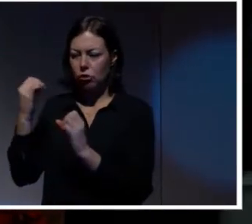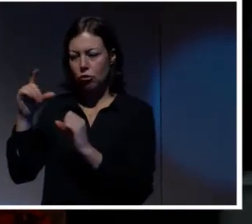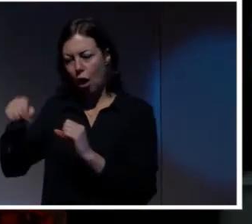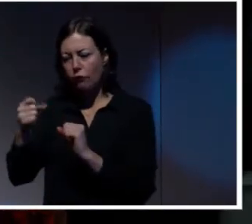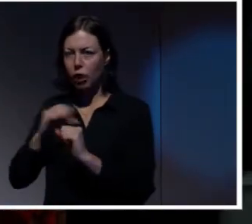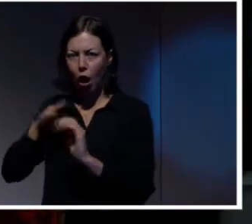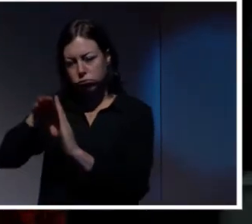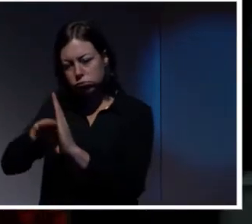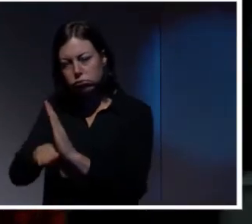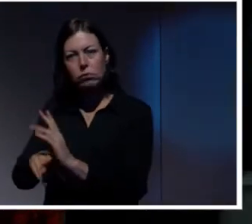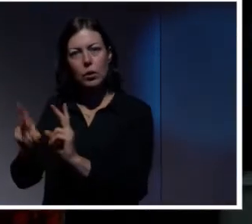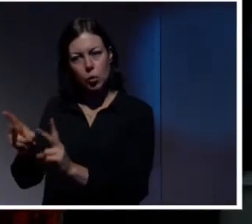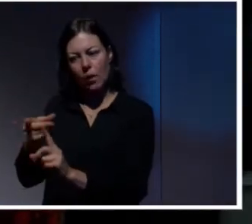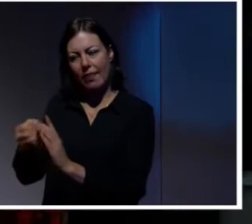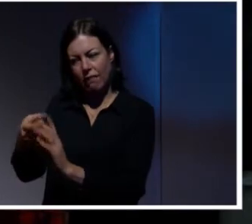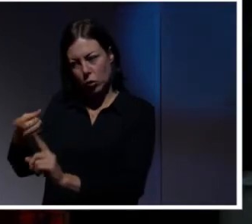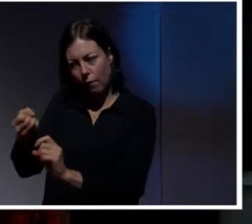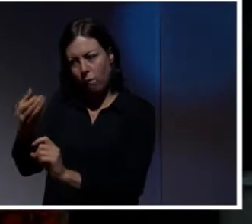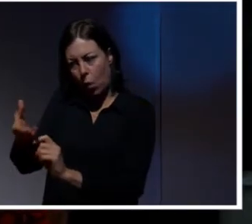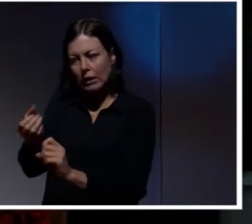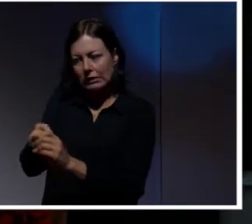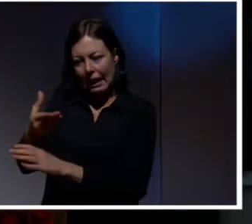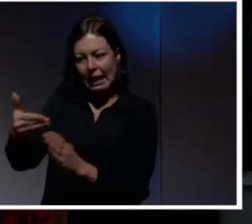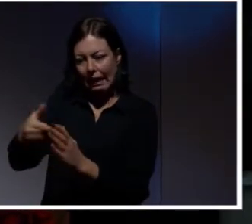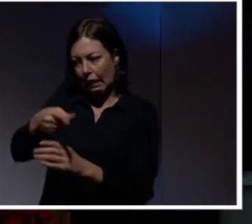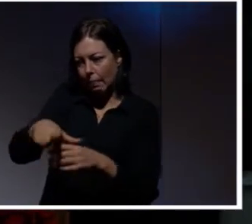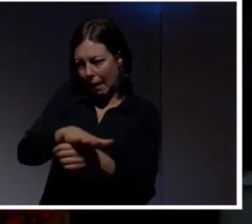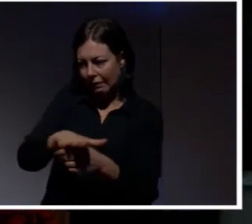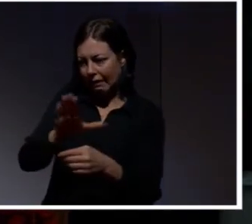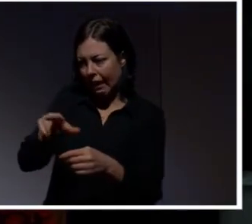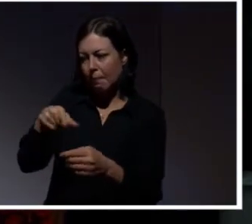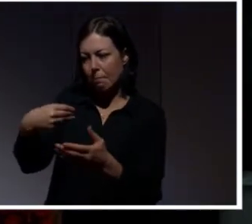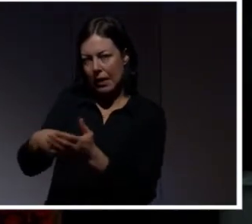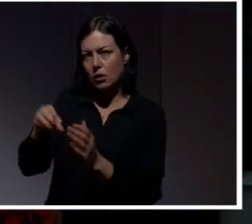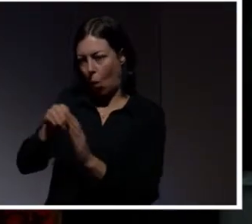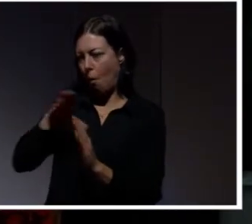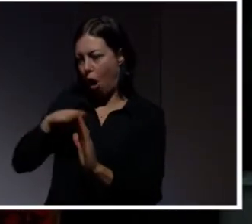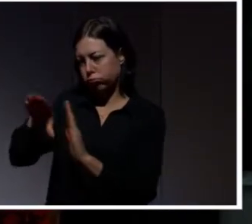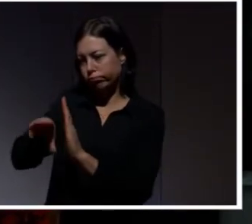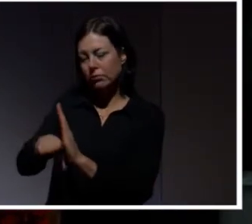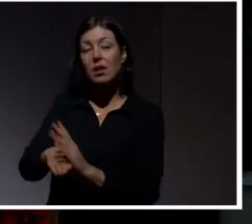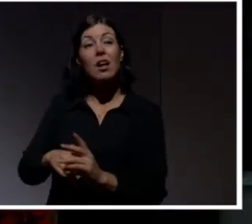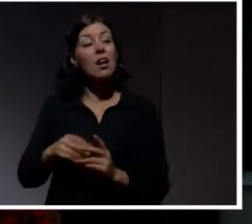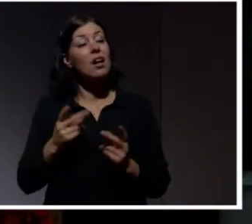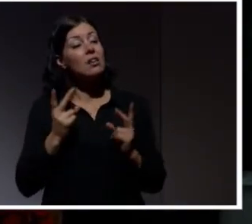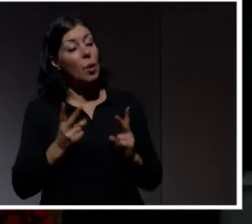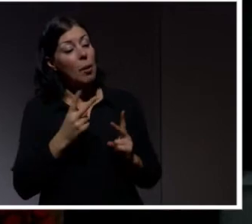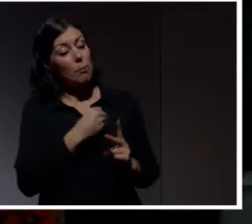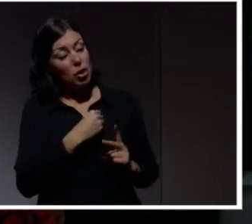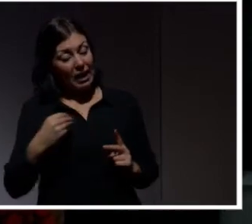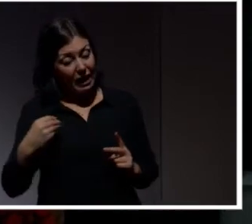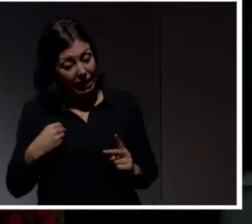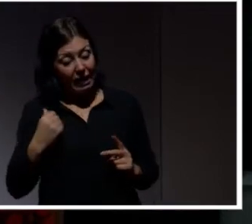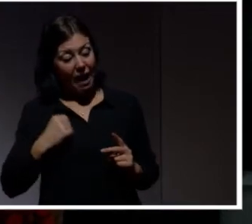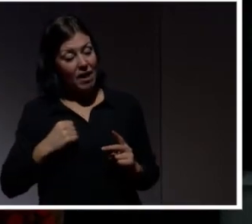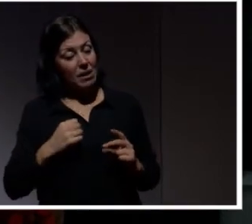det är så. Och därför får du sälja på den här marknaden till det här priset. Det vill säga att det är någonting som myndigheter befattar sig med, men som man sköter på en